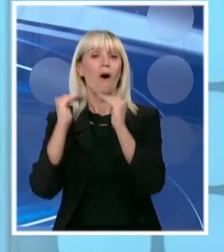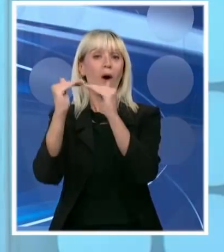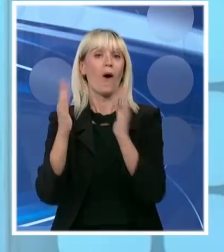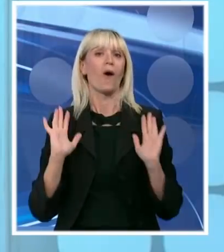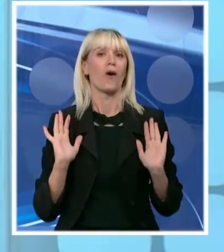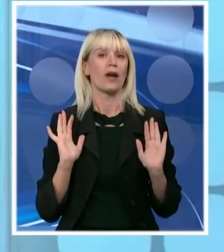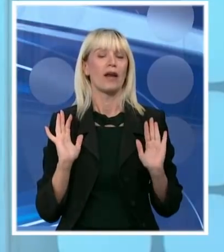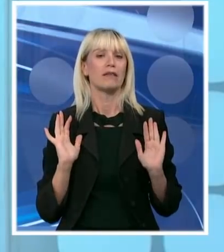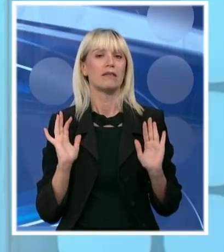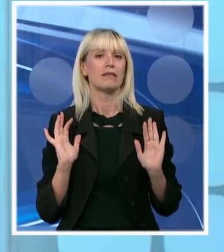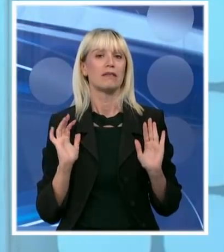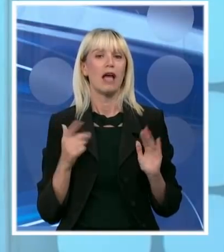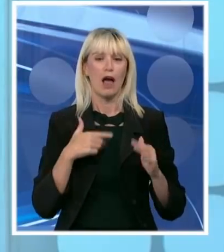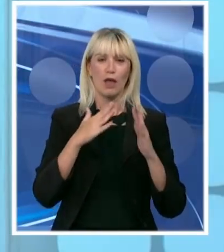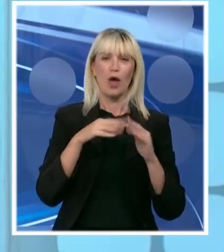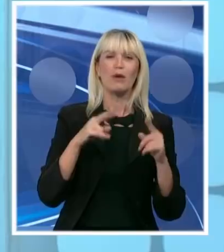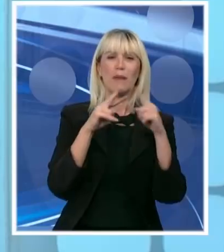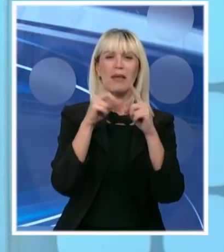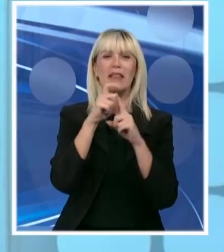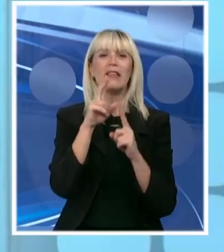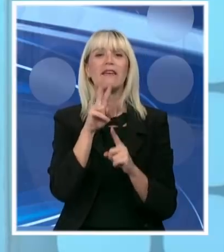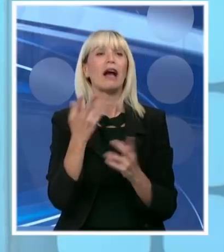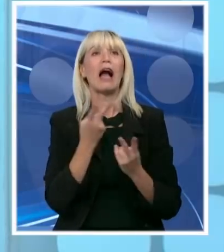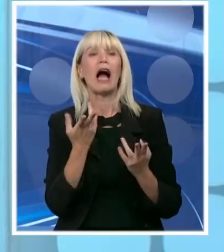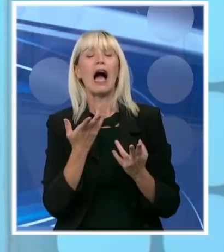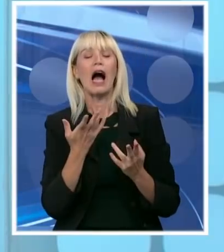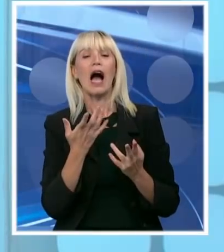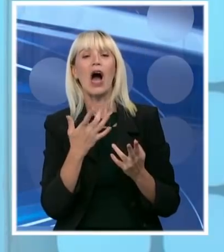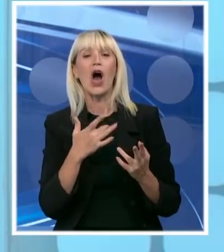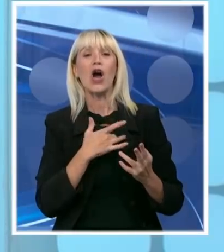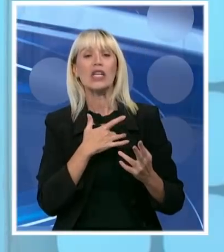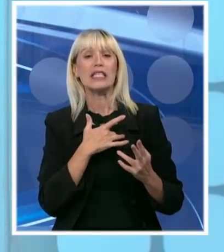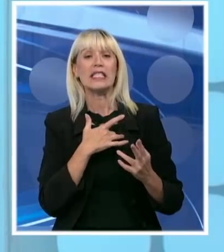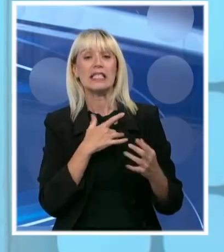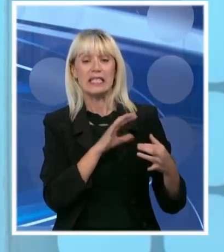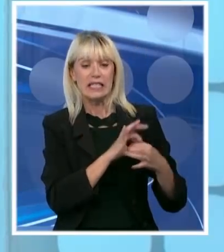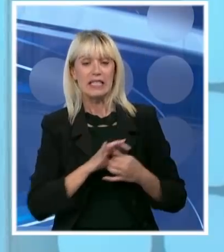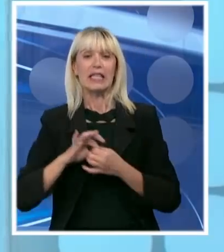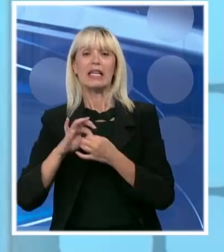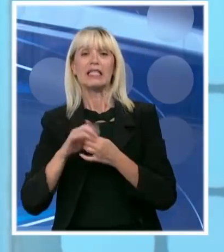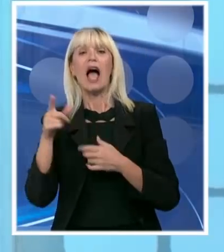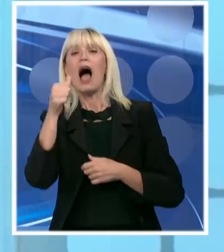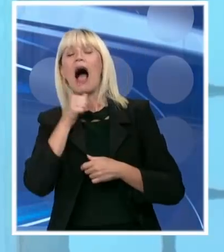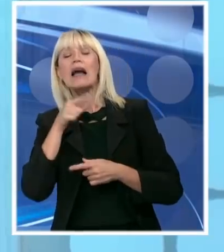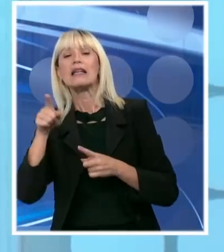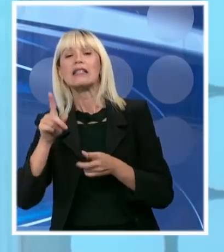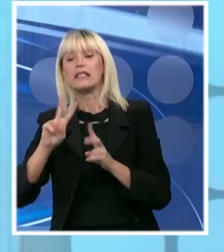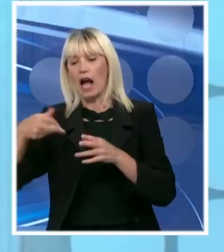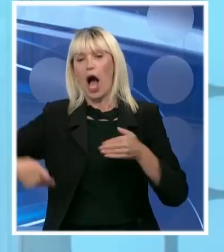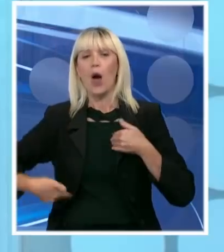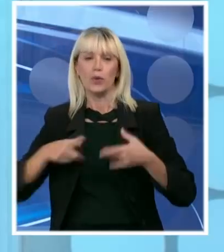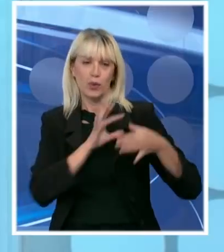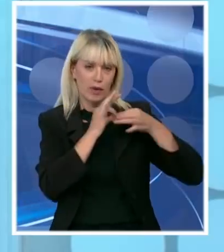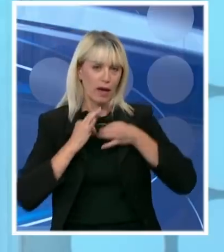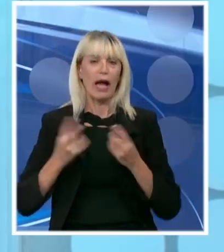kao krvotoke srce. A akcija iza su vam drugi organi koji napajaju to, kroz koji vidite potrošnju. I